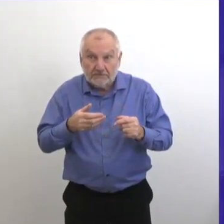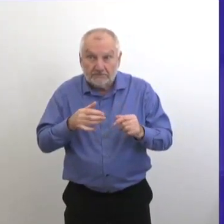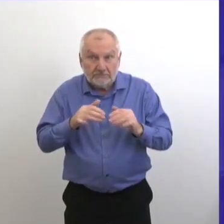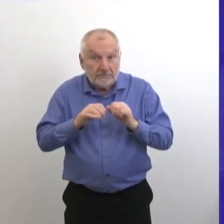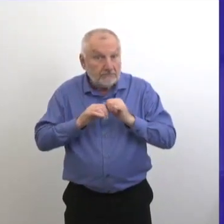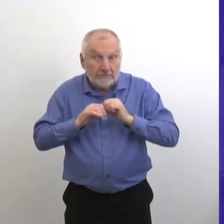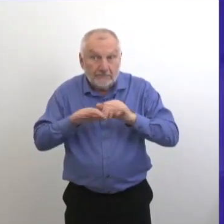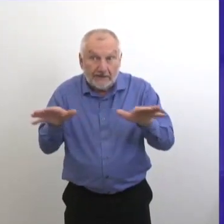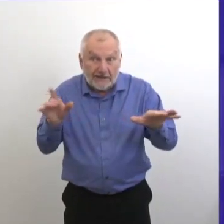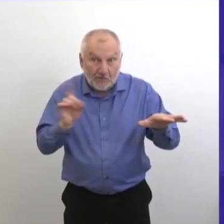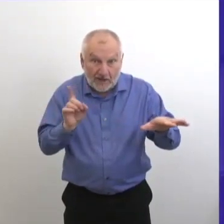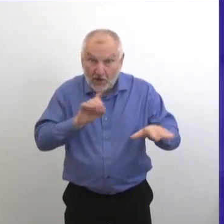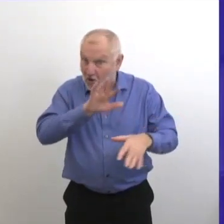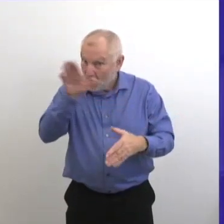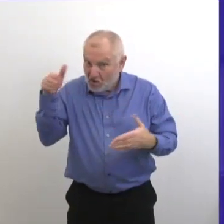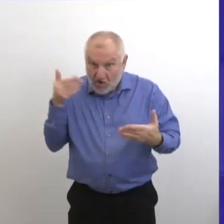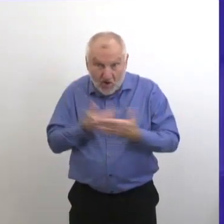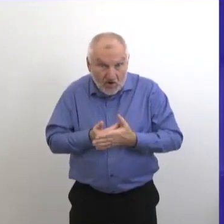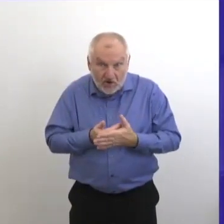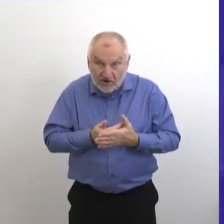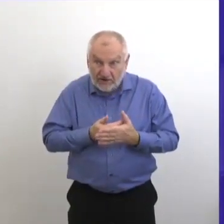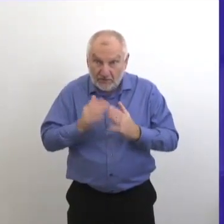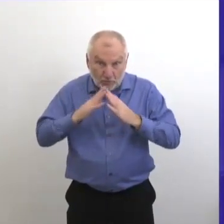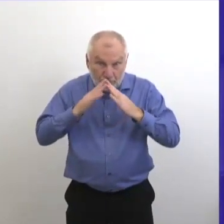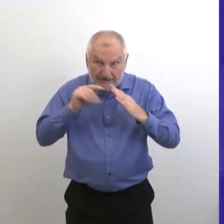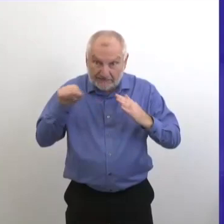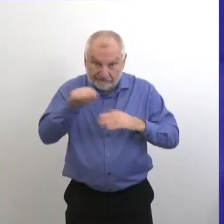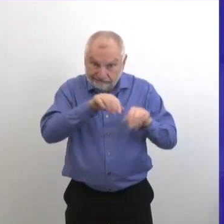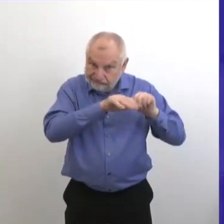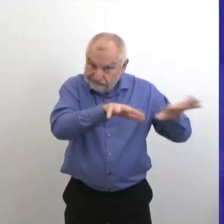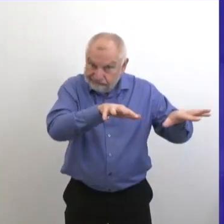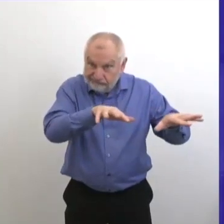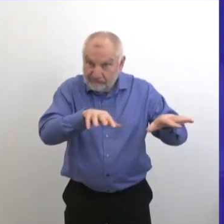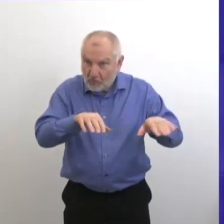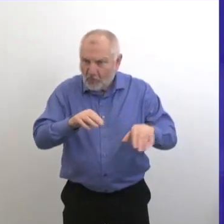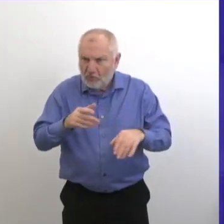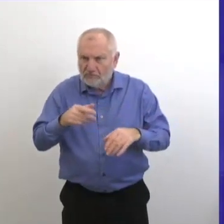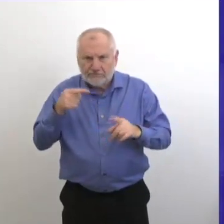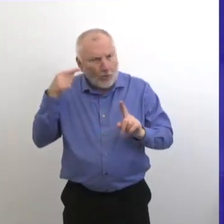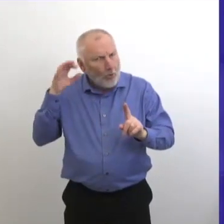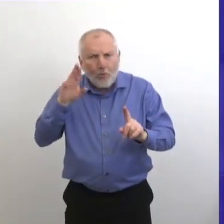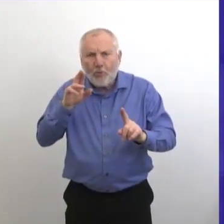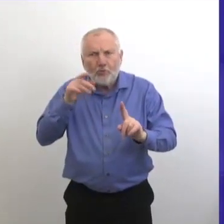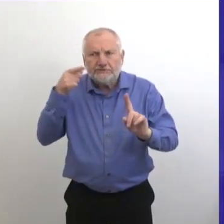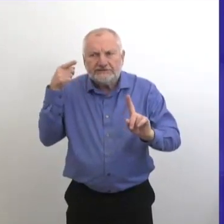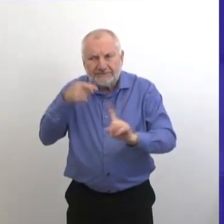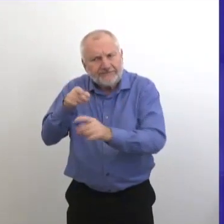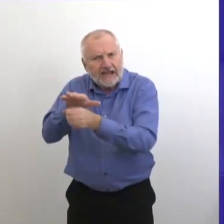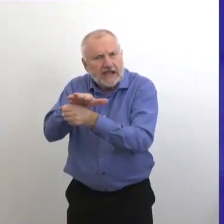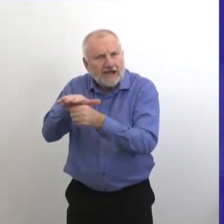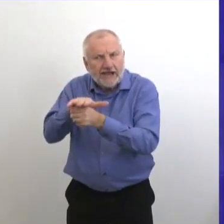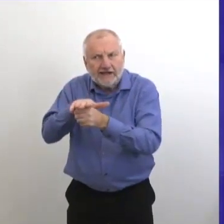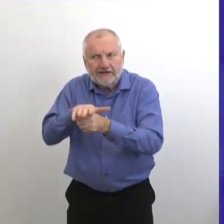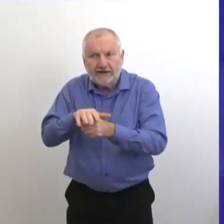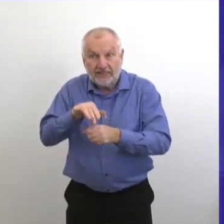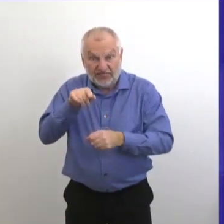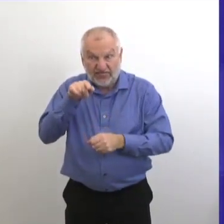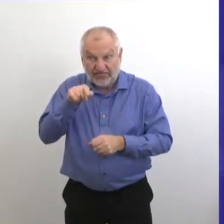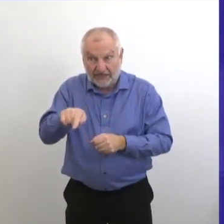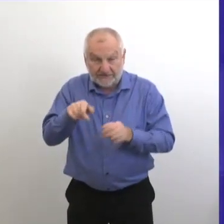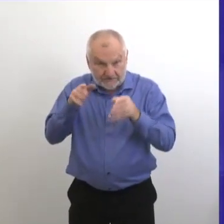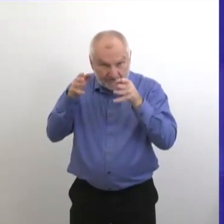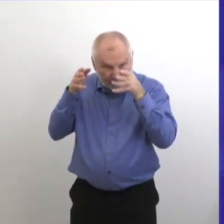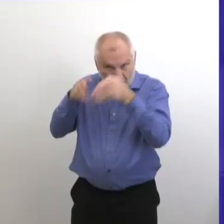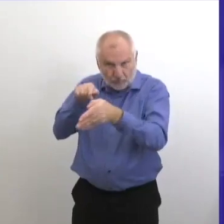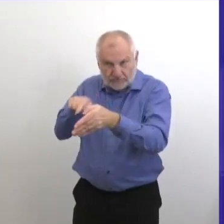Est-ce que c'est toute la transmission communautaire? Est-ce qu'il y a des secteurs où les autorités devraient davantage